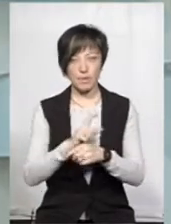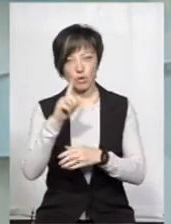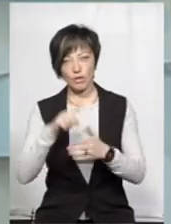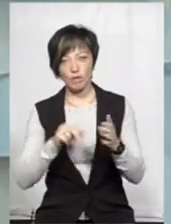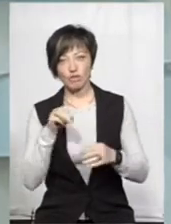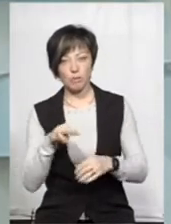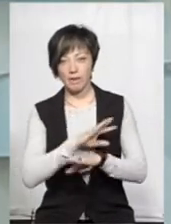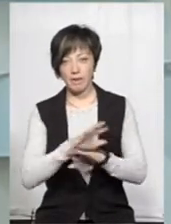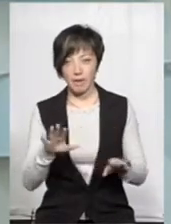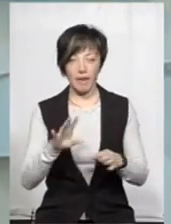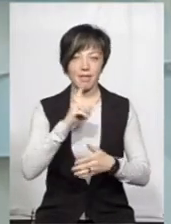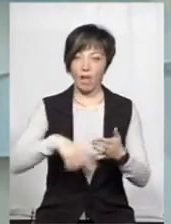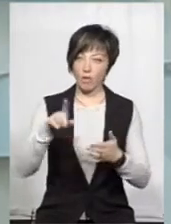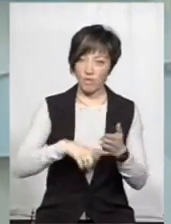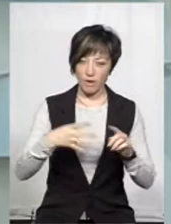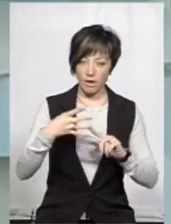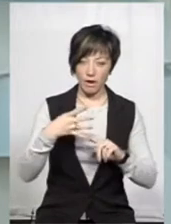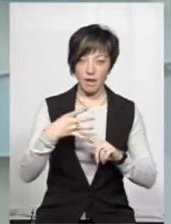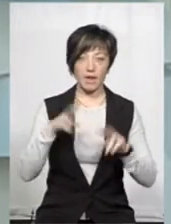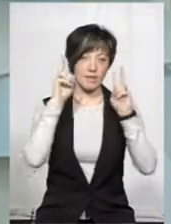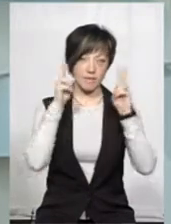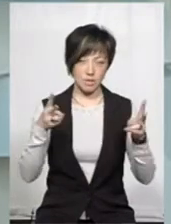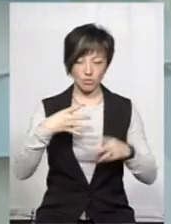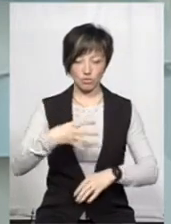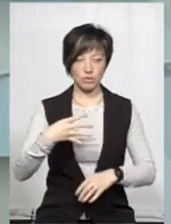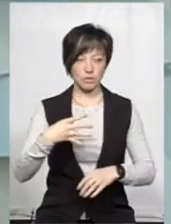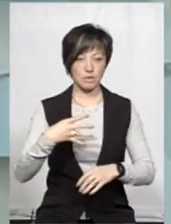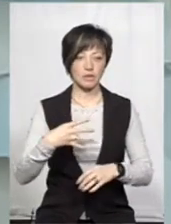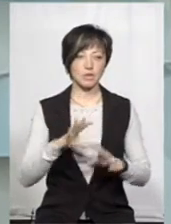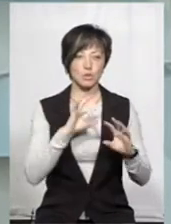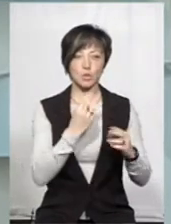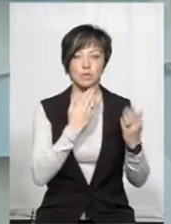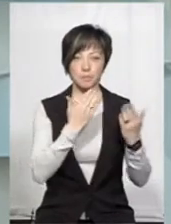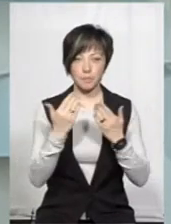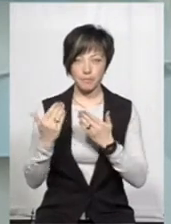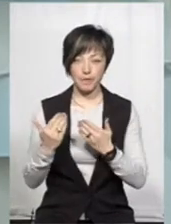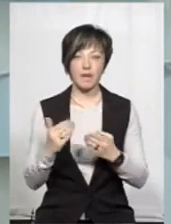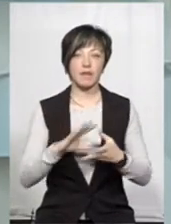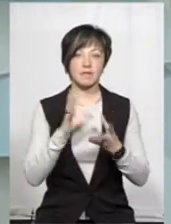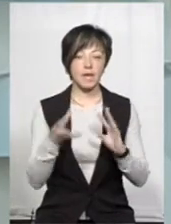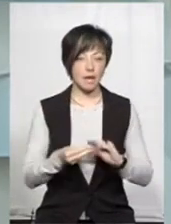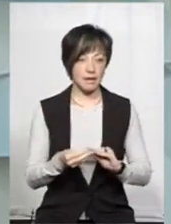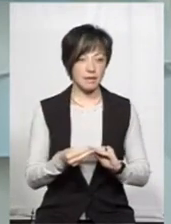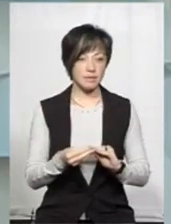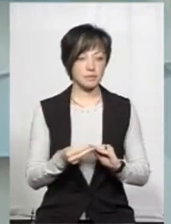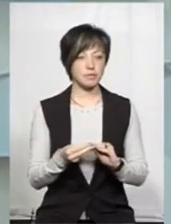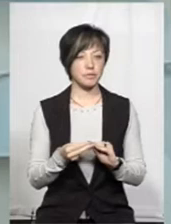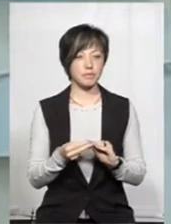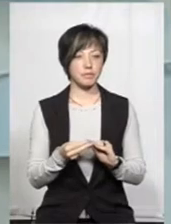довіряю, ніж не довіряю, не довіряю поліції, і не визначився, це так прийнято у соціології, і взагалі прийнято